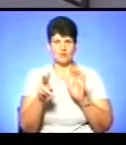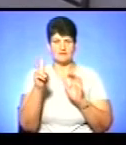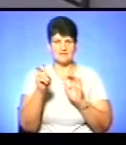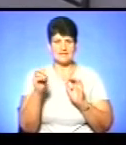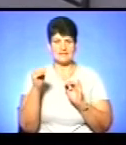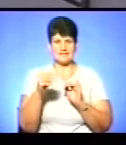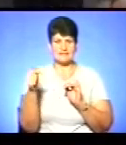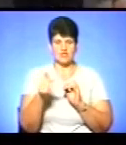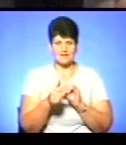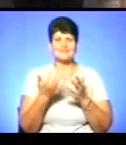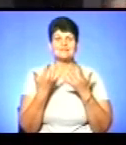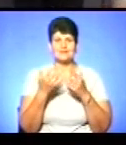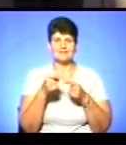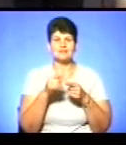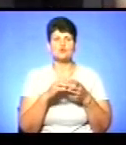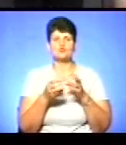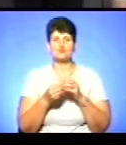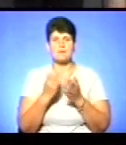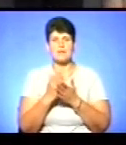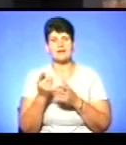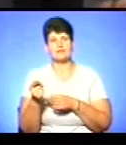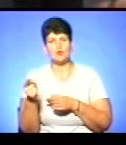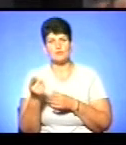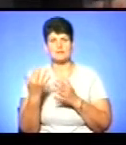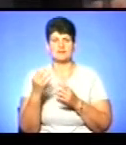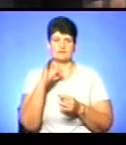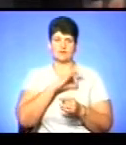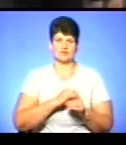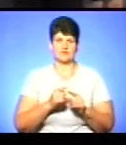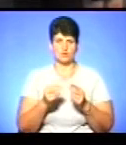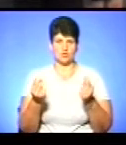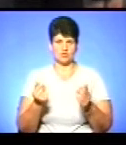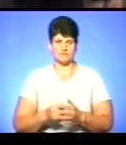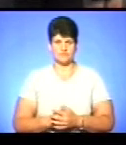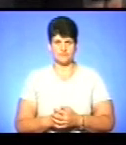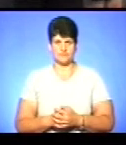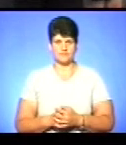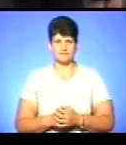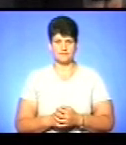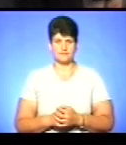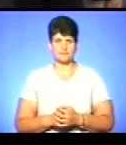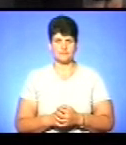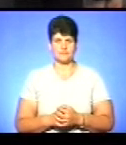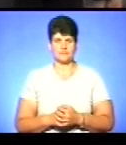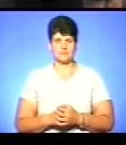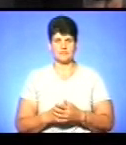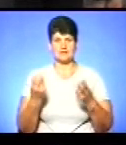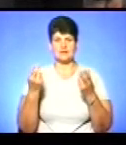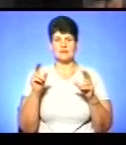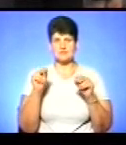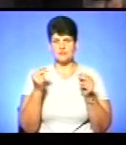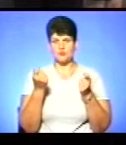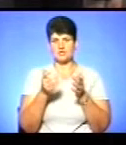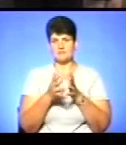Скільки з цієї суми має Тернопіль і наскільки він освоює ці кошти? Наші цифри трохи більше 6 мільйонів